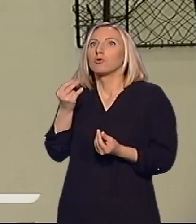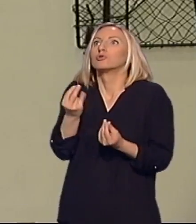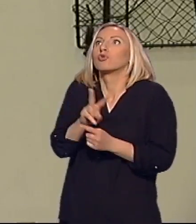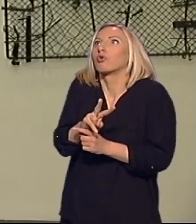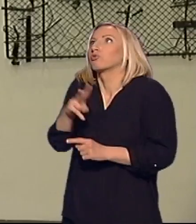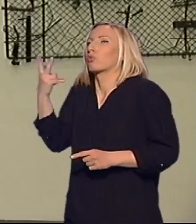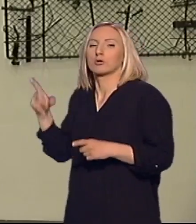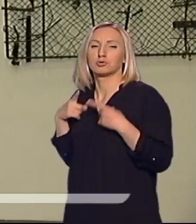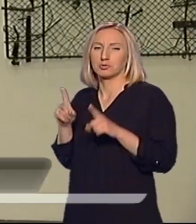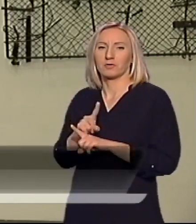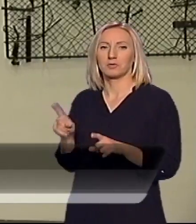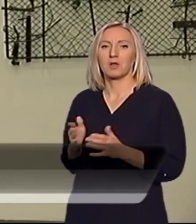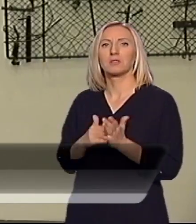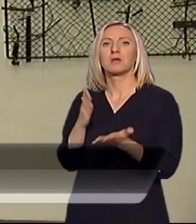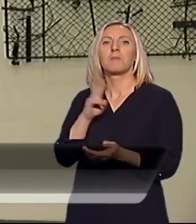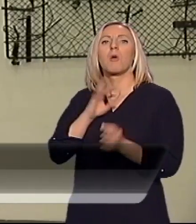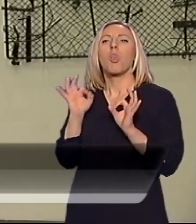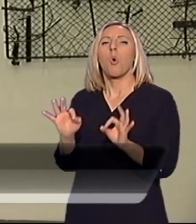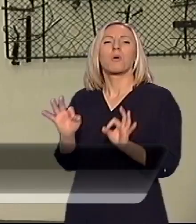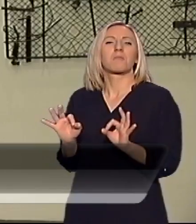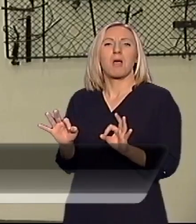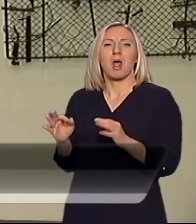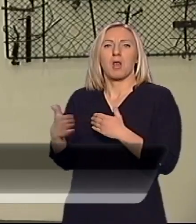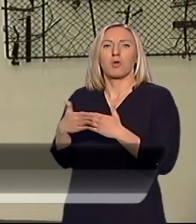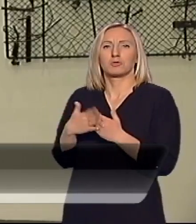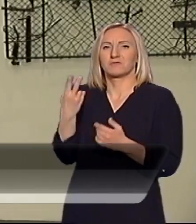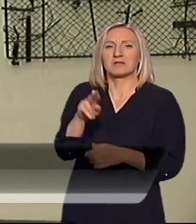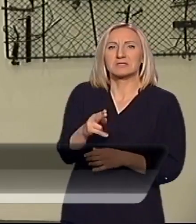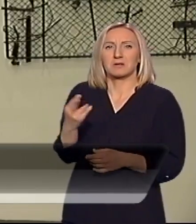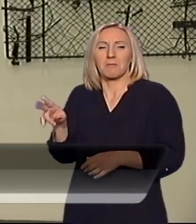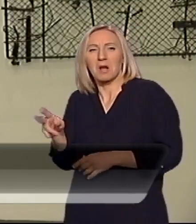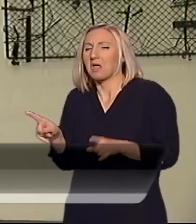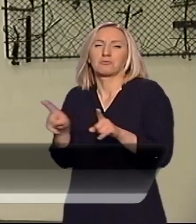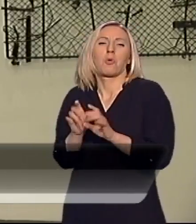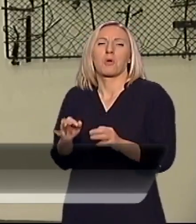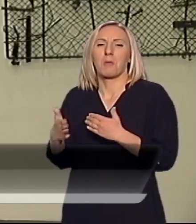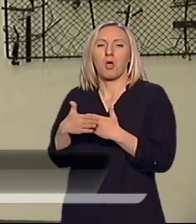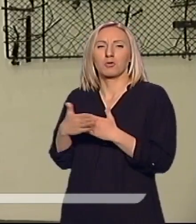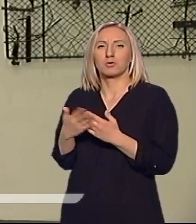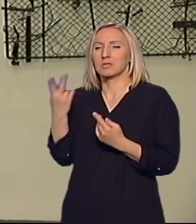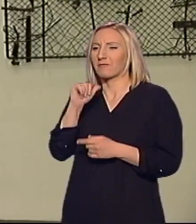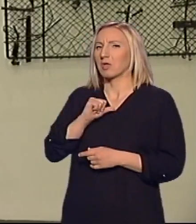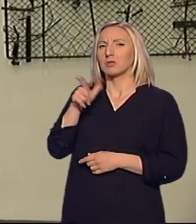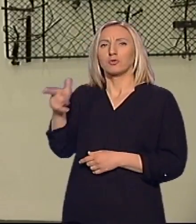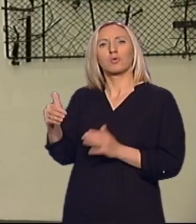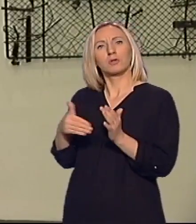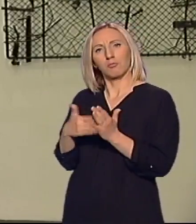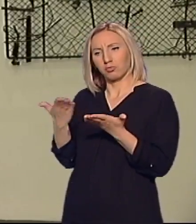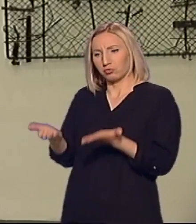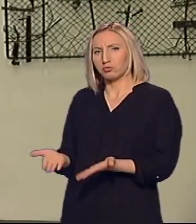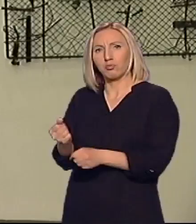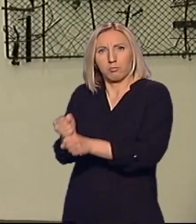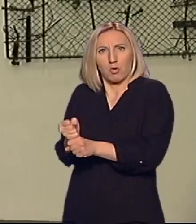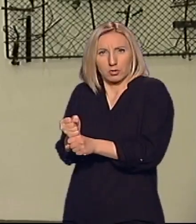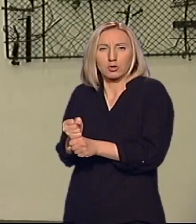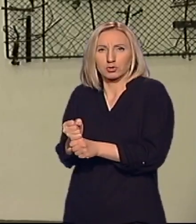u životu. Treba imati normalan taj odnos između dve sestere ili brata ali naravno da uvek jedne drugima budu tu i da budu